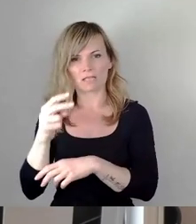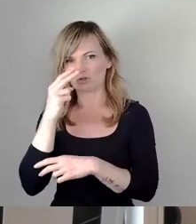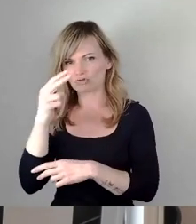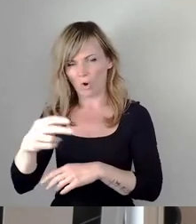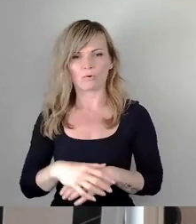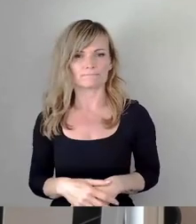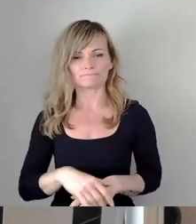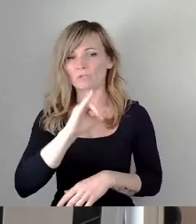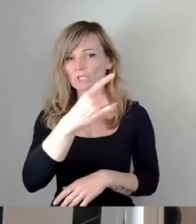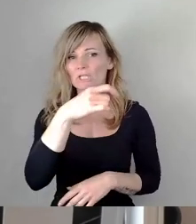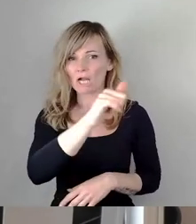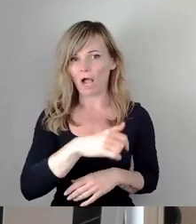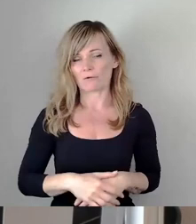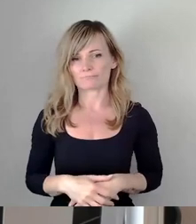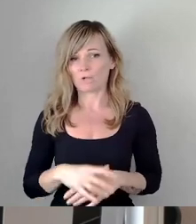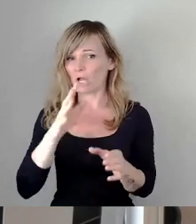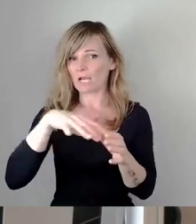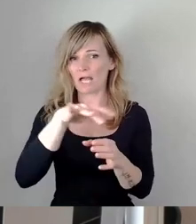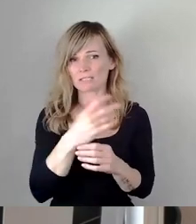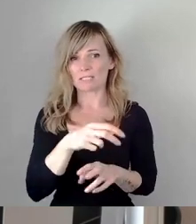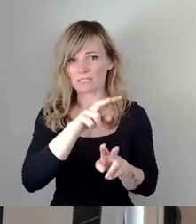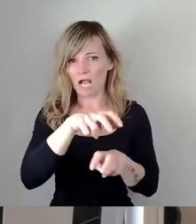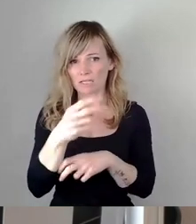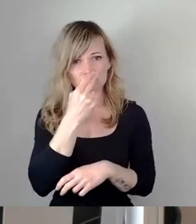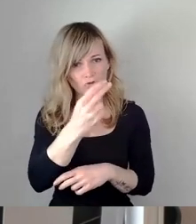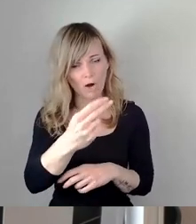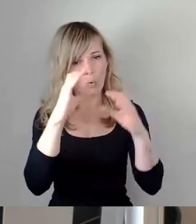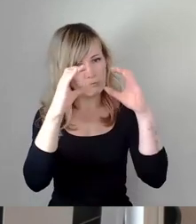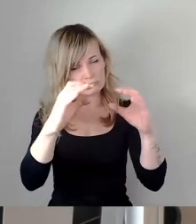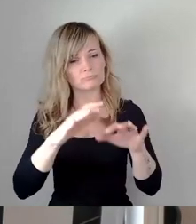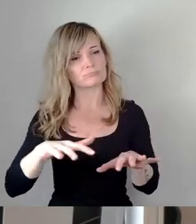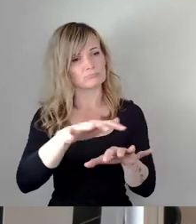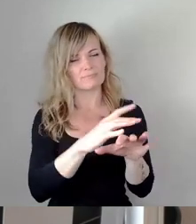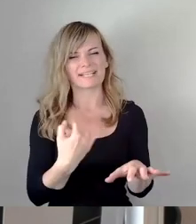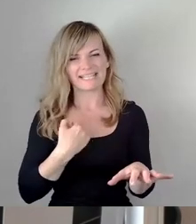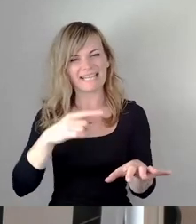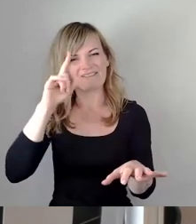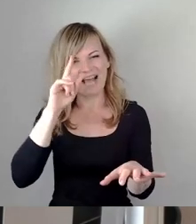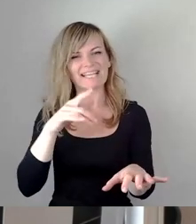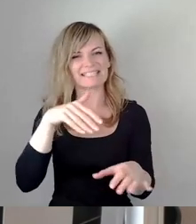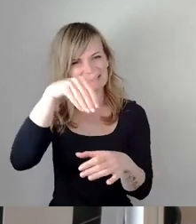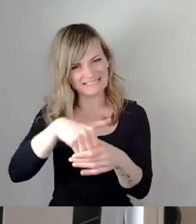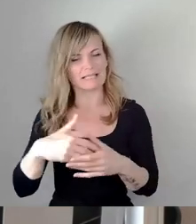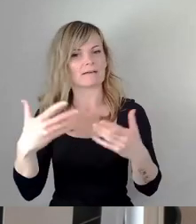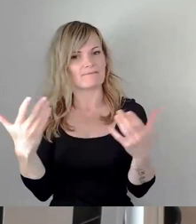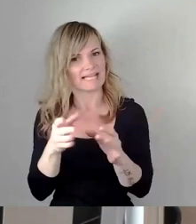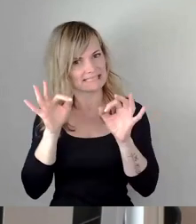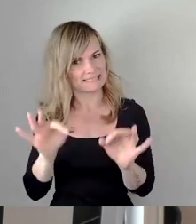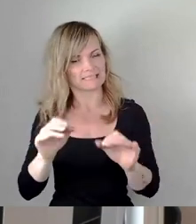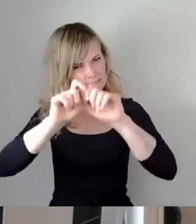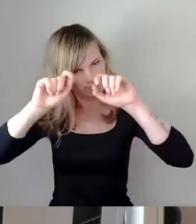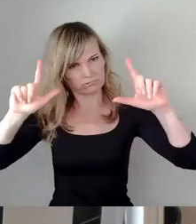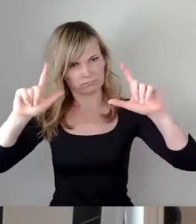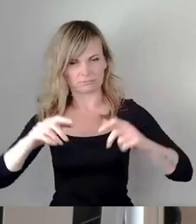Landesgartenschauen und ich weiß, wovon wir reden. Und diese Vorlage,